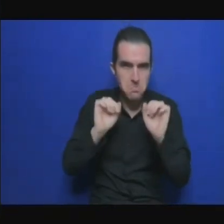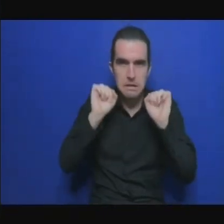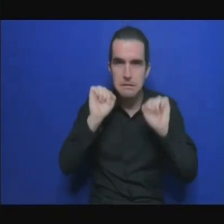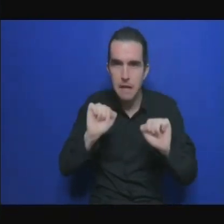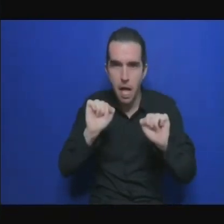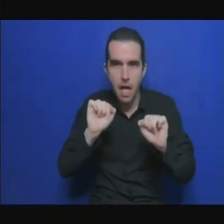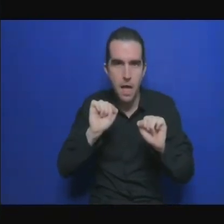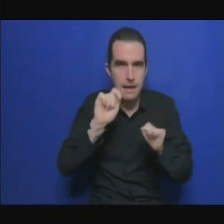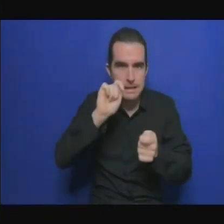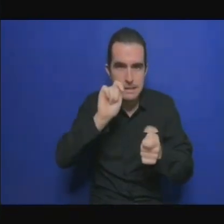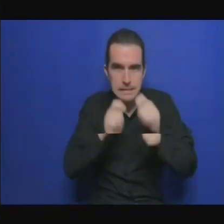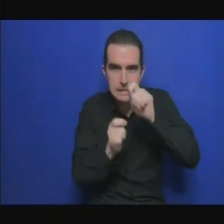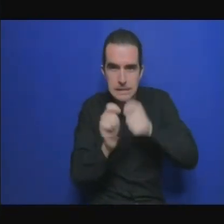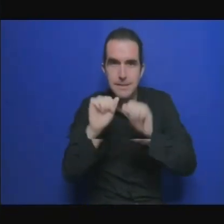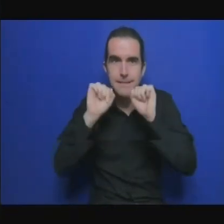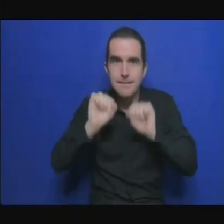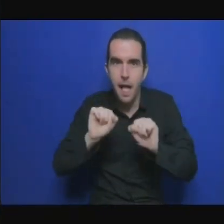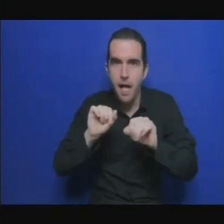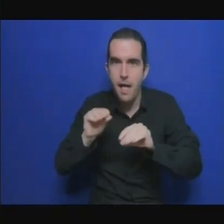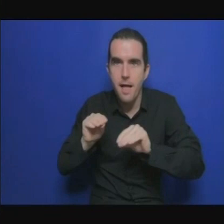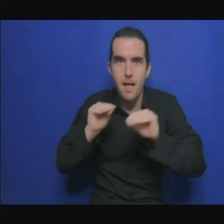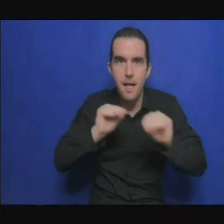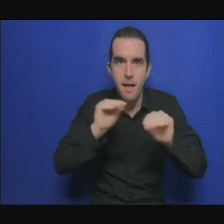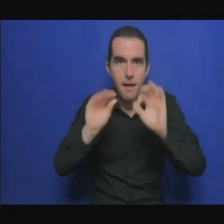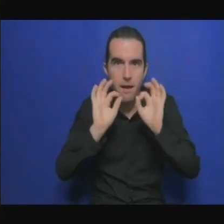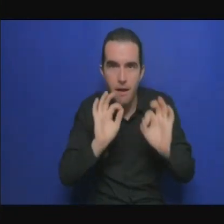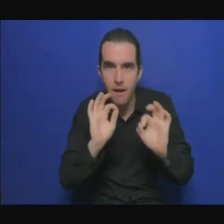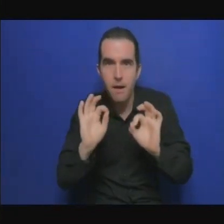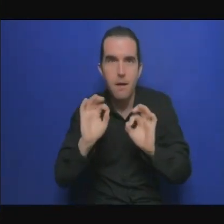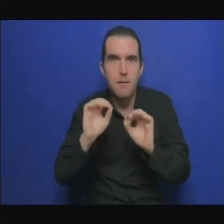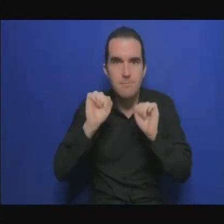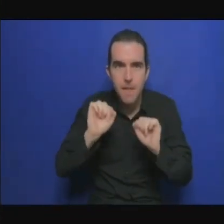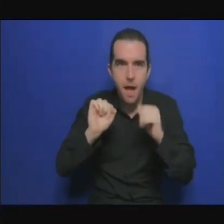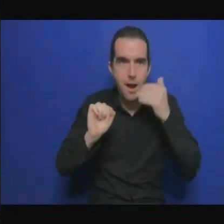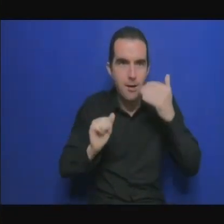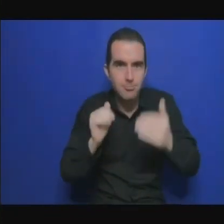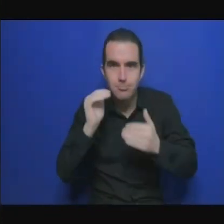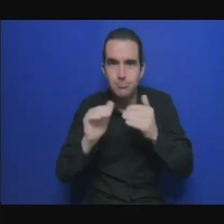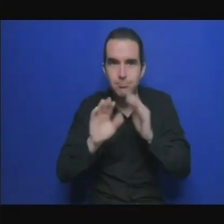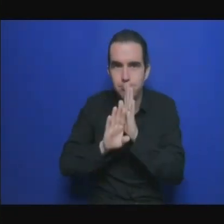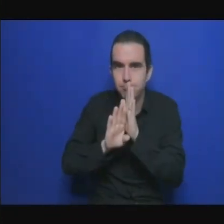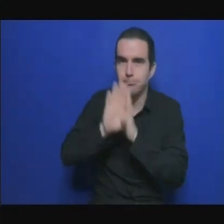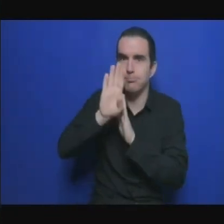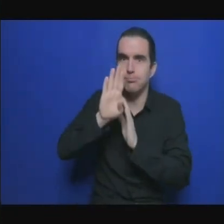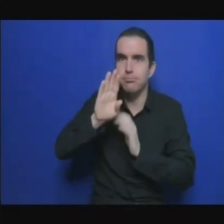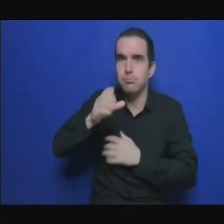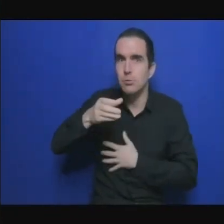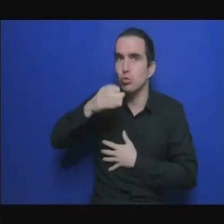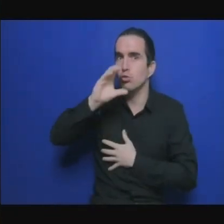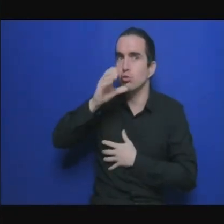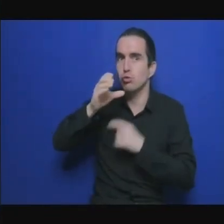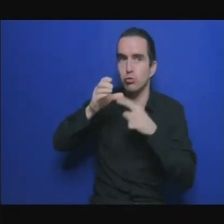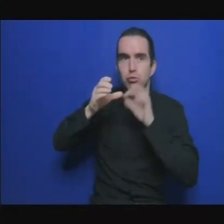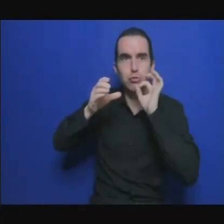de la question du changement climatique donc il a des actions inclusives qu'on peut mener en interne sans forcément aller chercher des